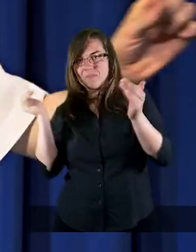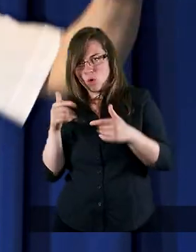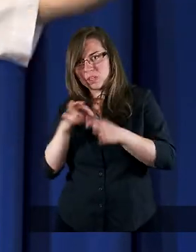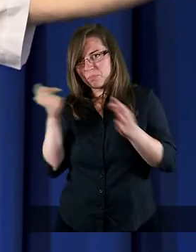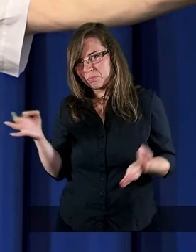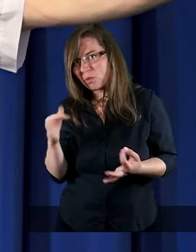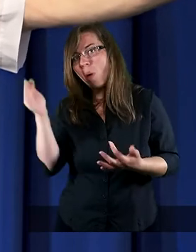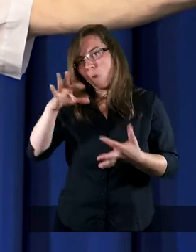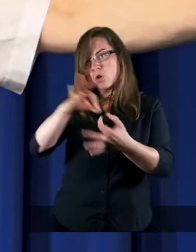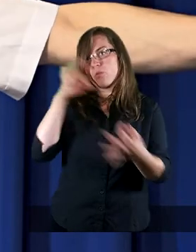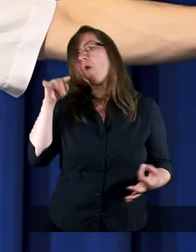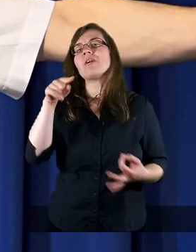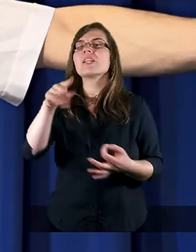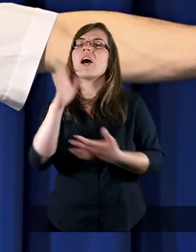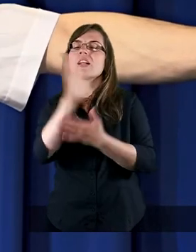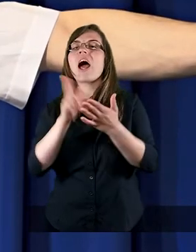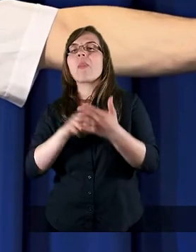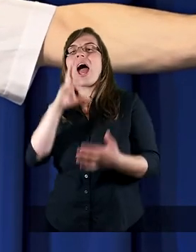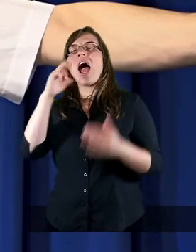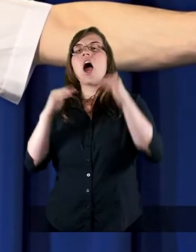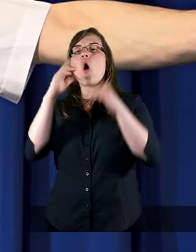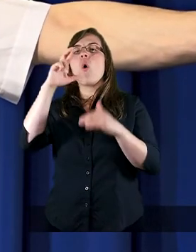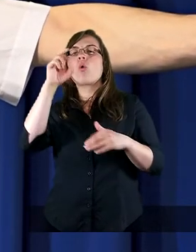Możemy takie odniesienia mieć na równiku?